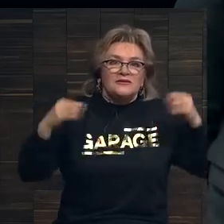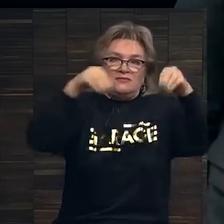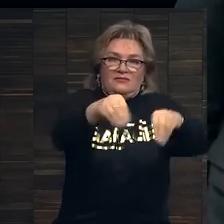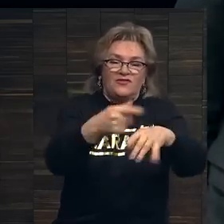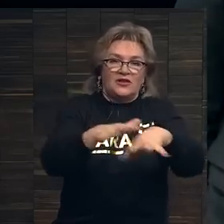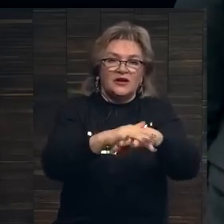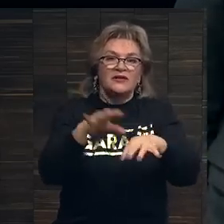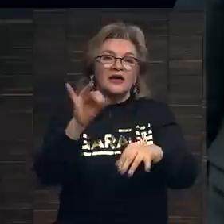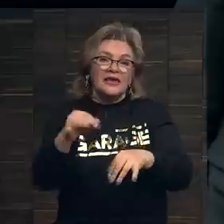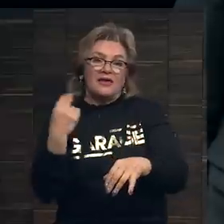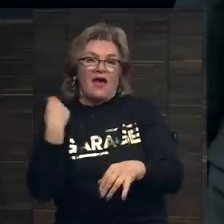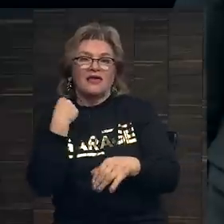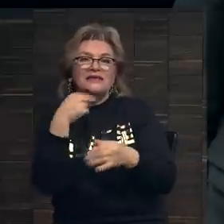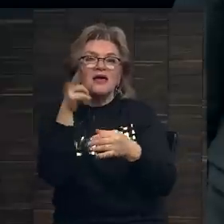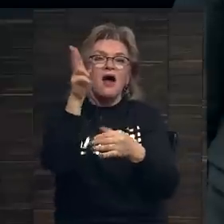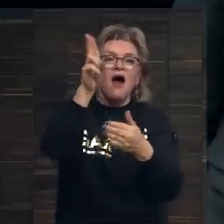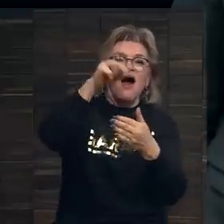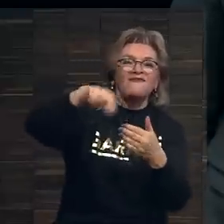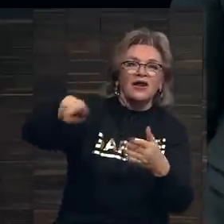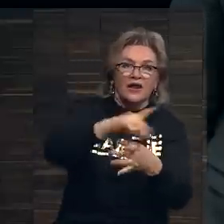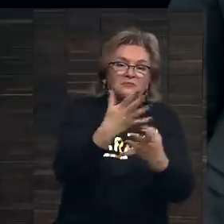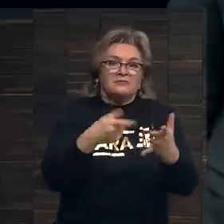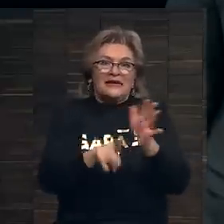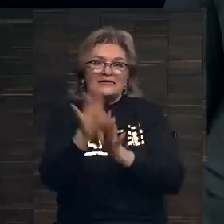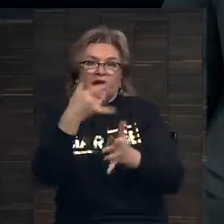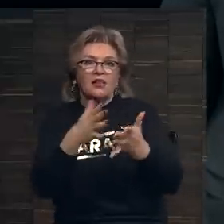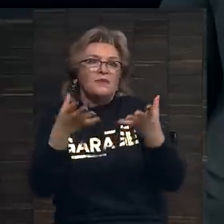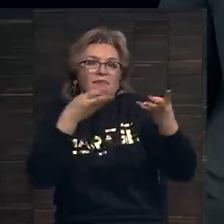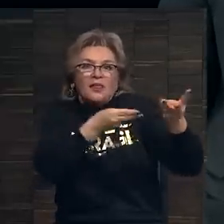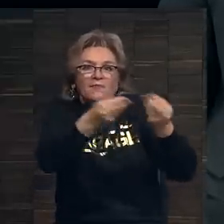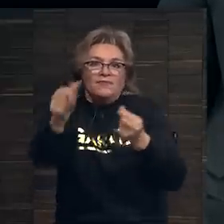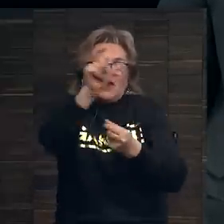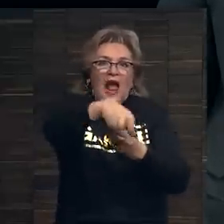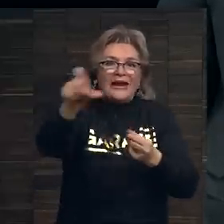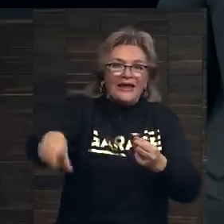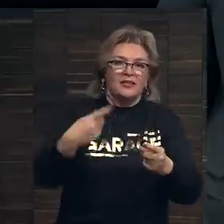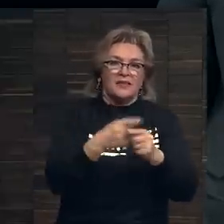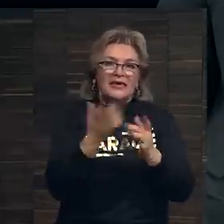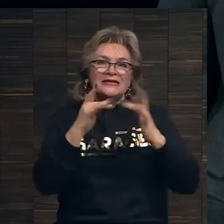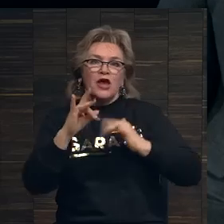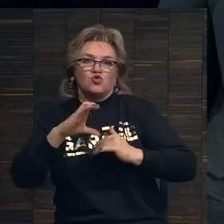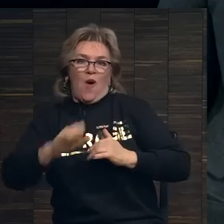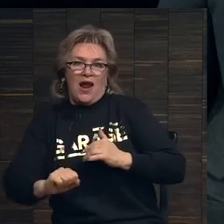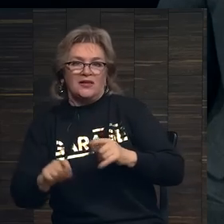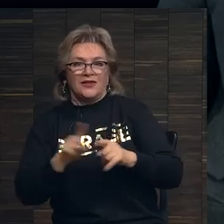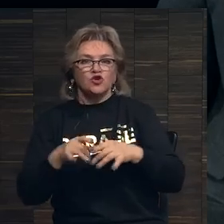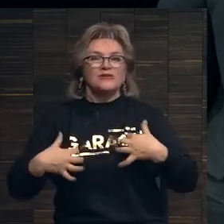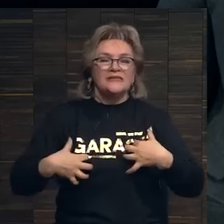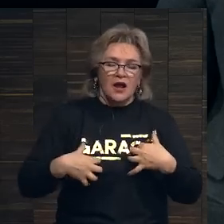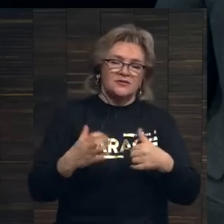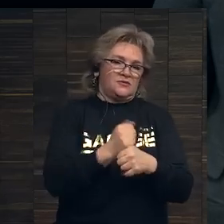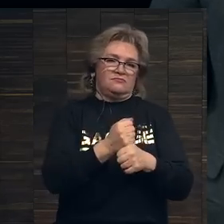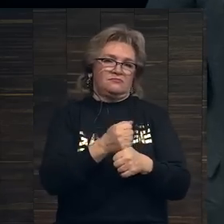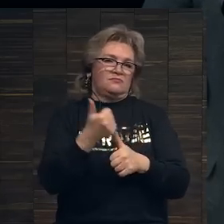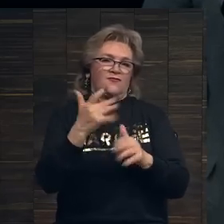и английская акварель стала сексуальна, стала соблазнительна для клиентов. Так что страсть это очень важно. И, конечно,